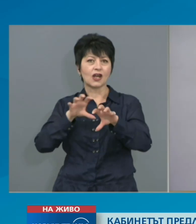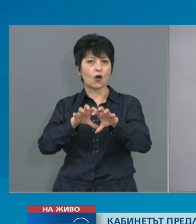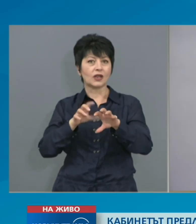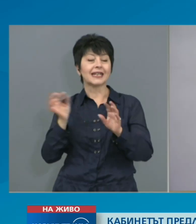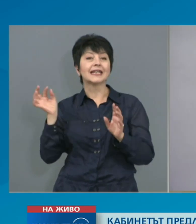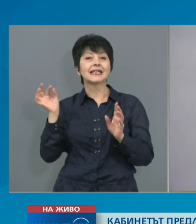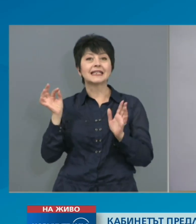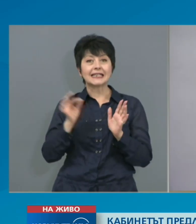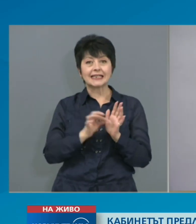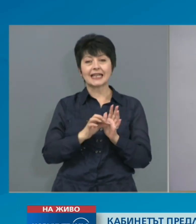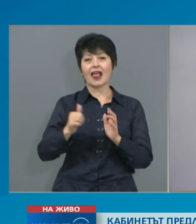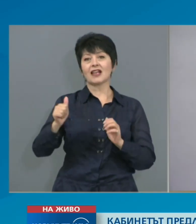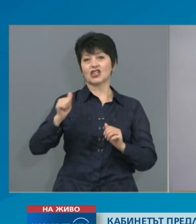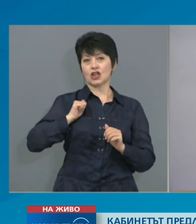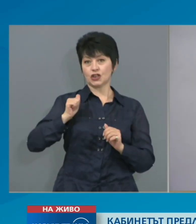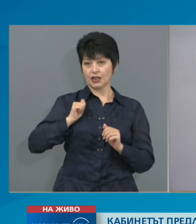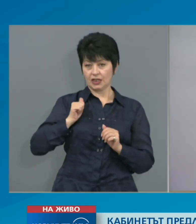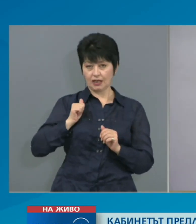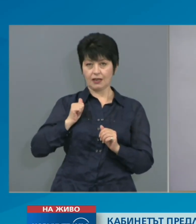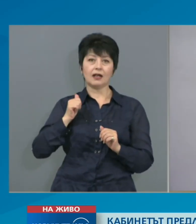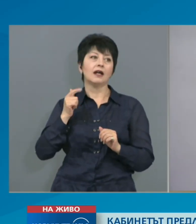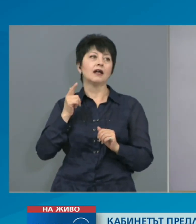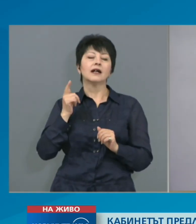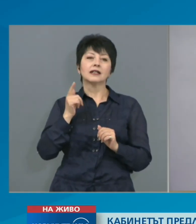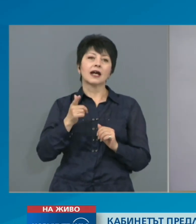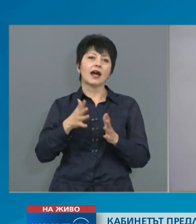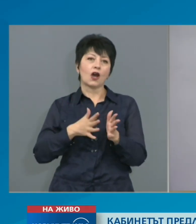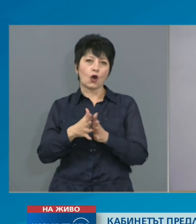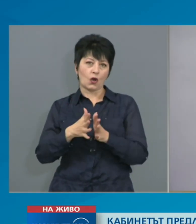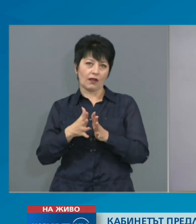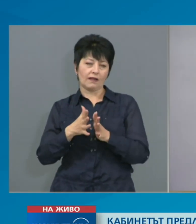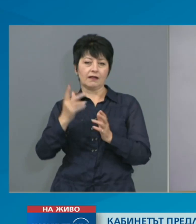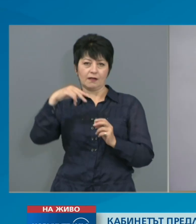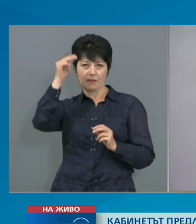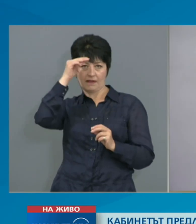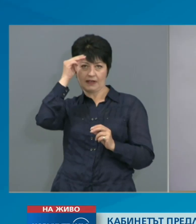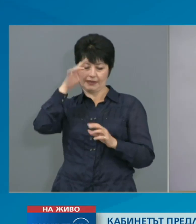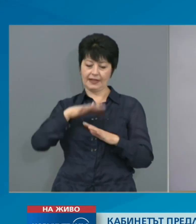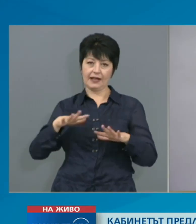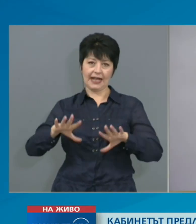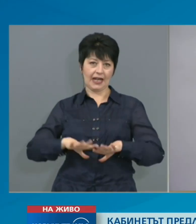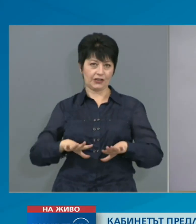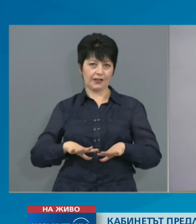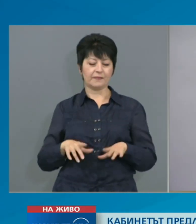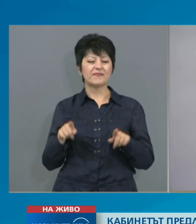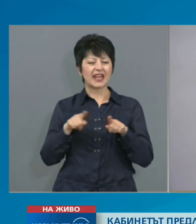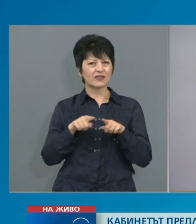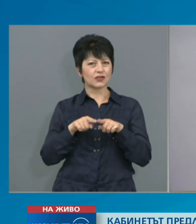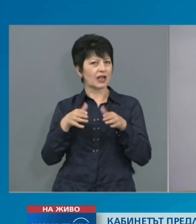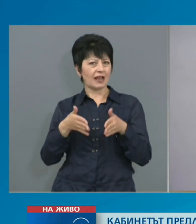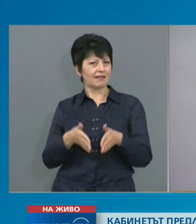живота и здравето на българските граждани. В същата тази алинея,